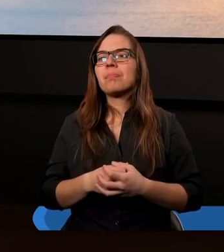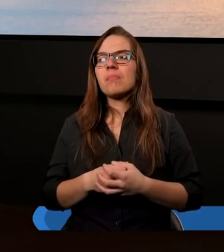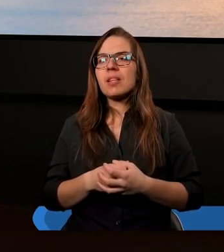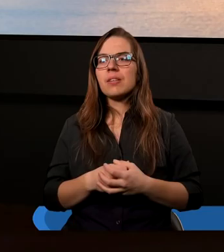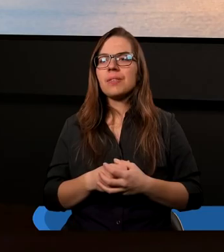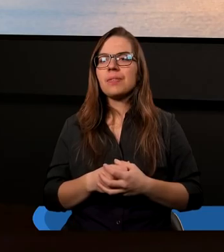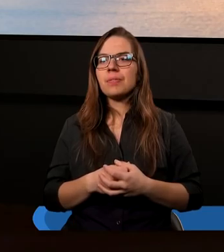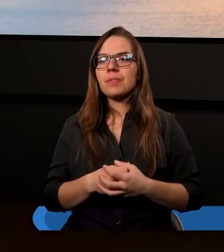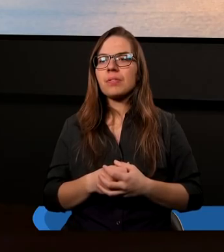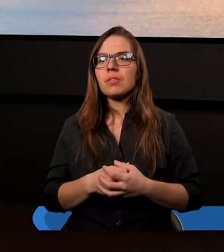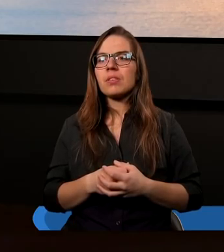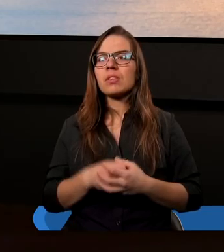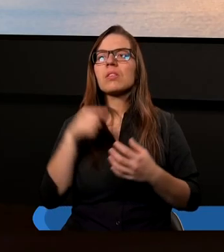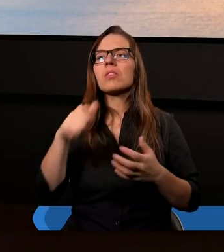tych